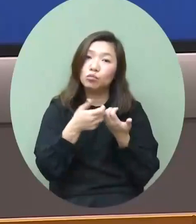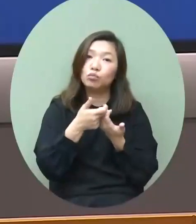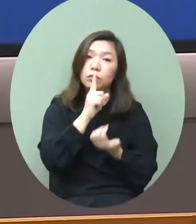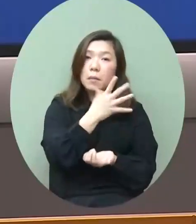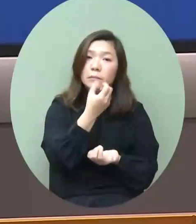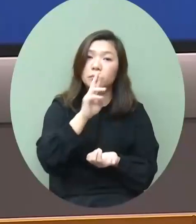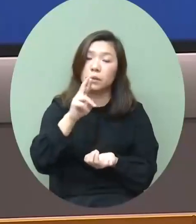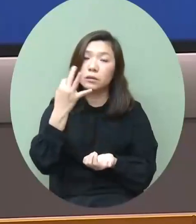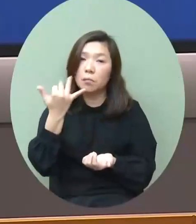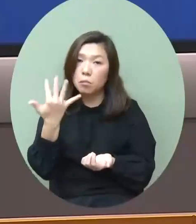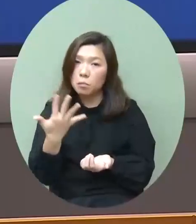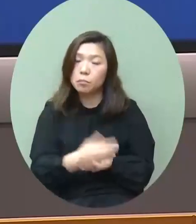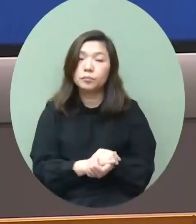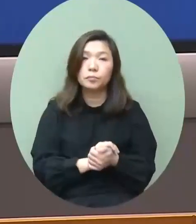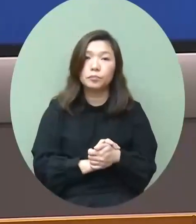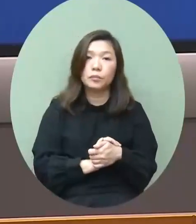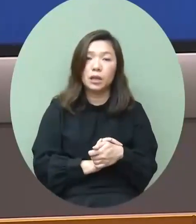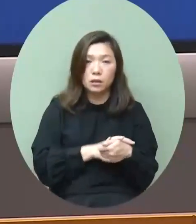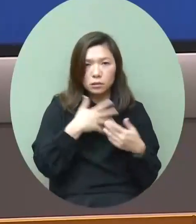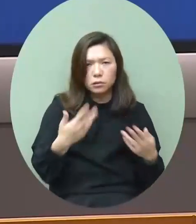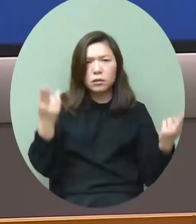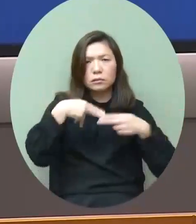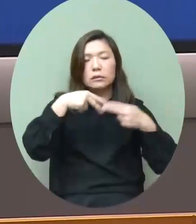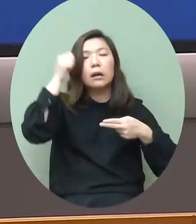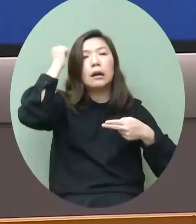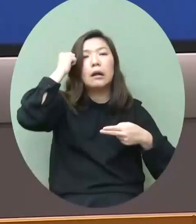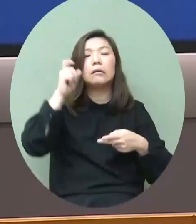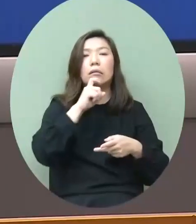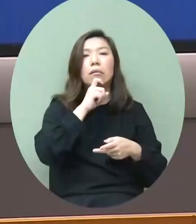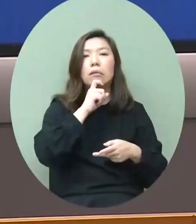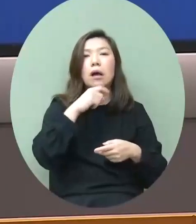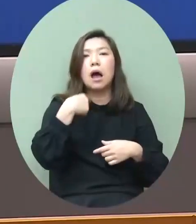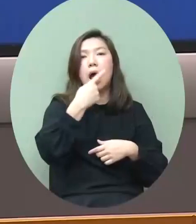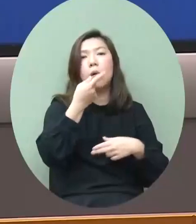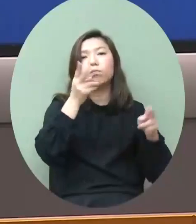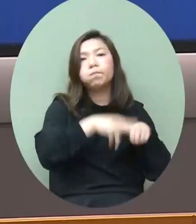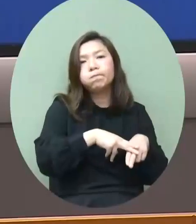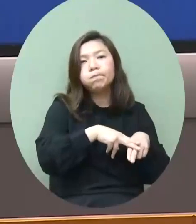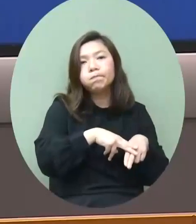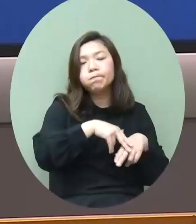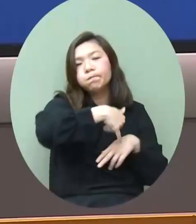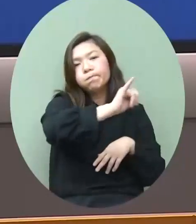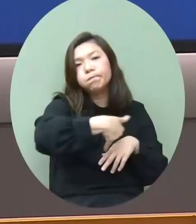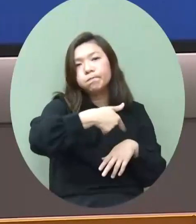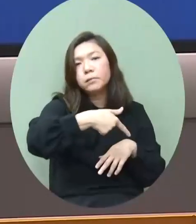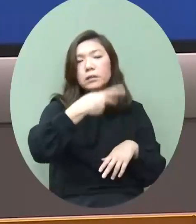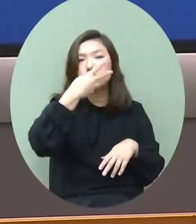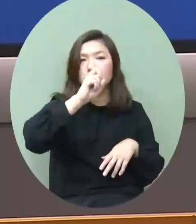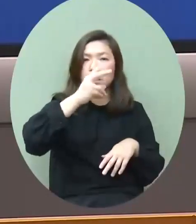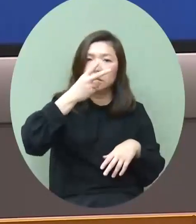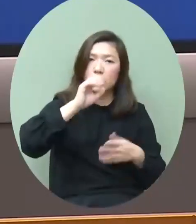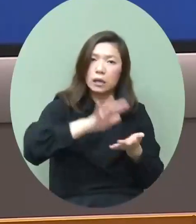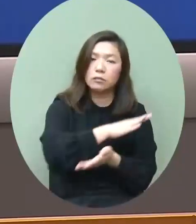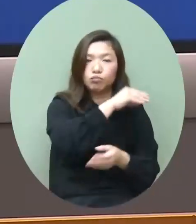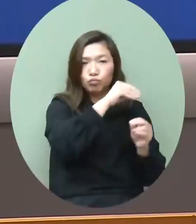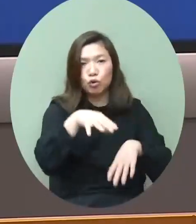但事實上因為通關的困難口岸的關閉2020年只